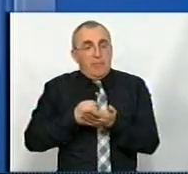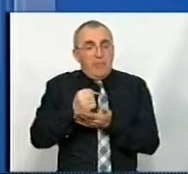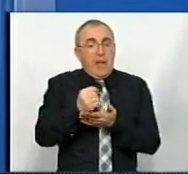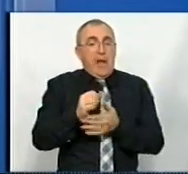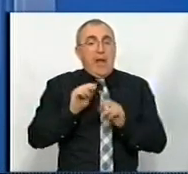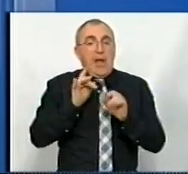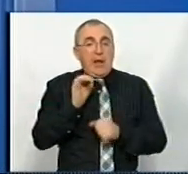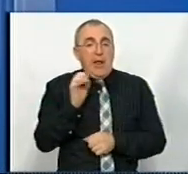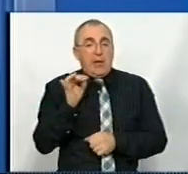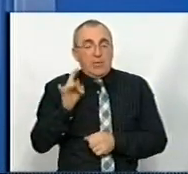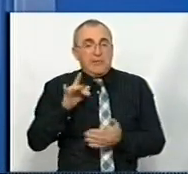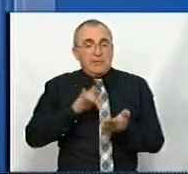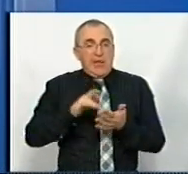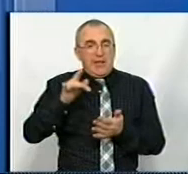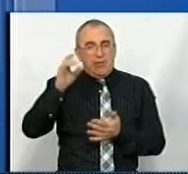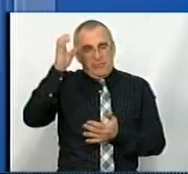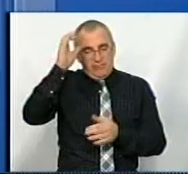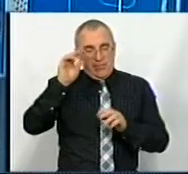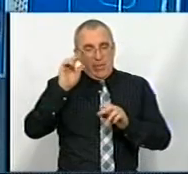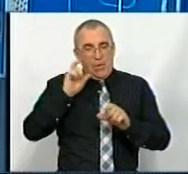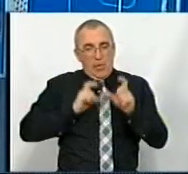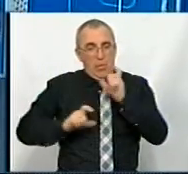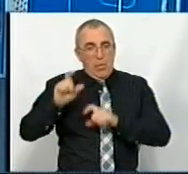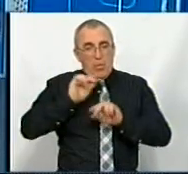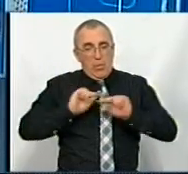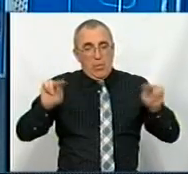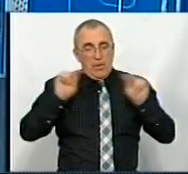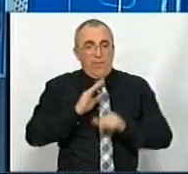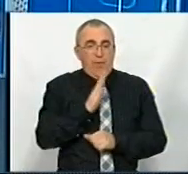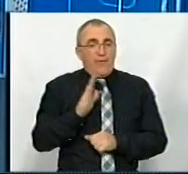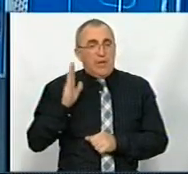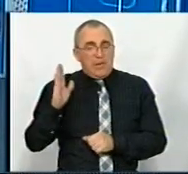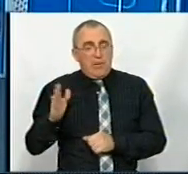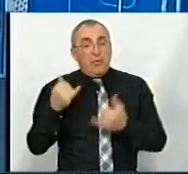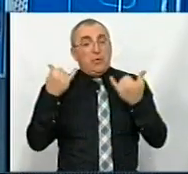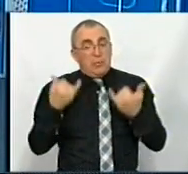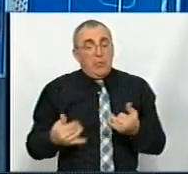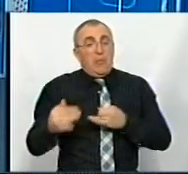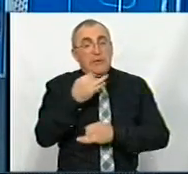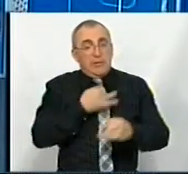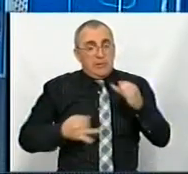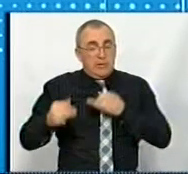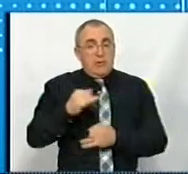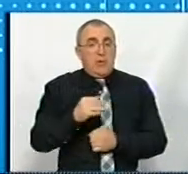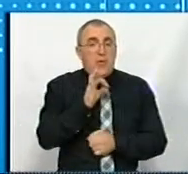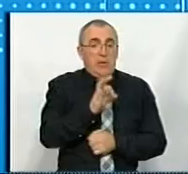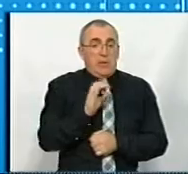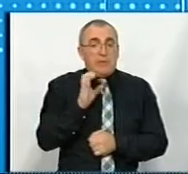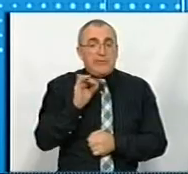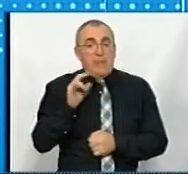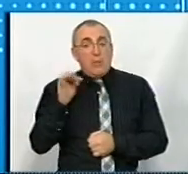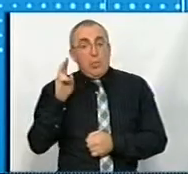ректори Центральноукраїнського державного педагогічного університету імені Володимира Винниченка. І сьогодні ми спілкувалися із Олегом